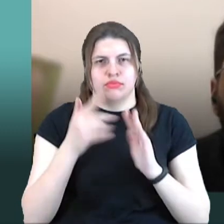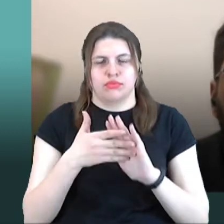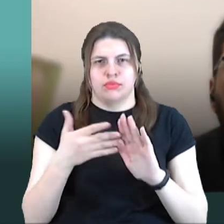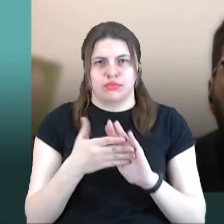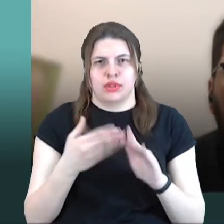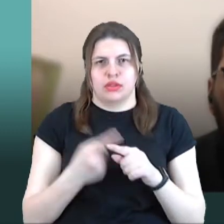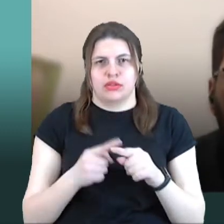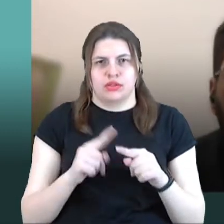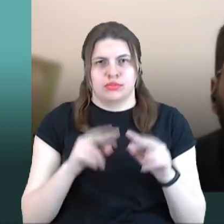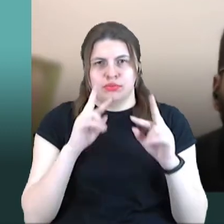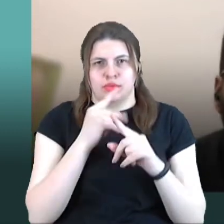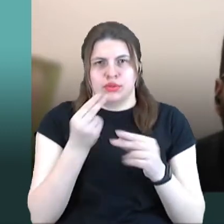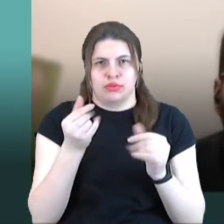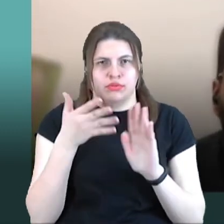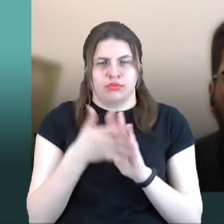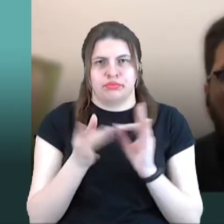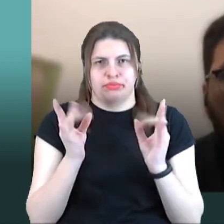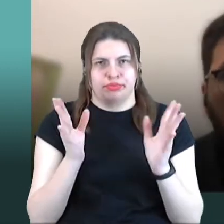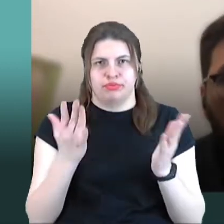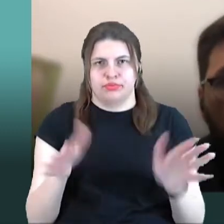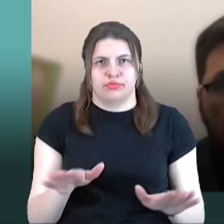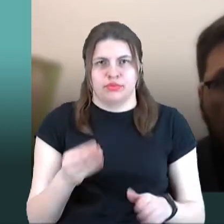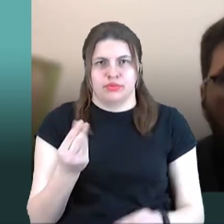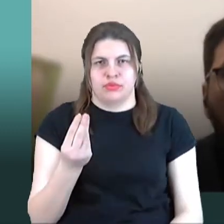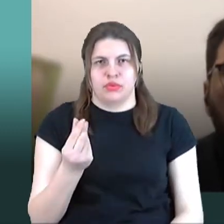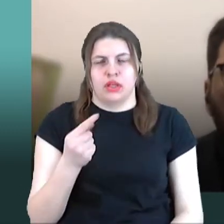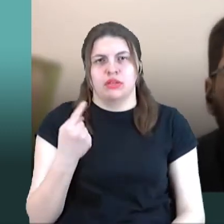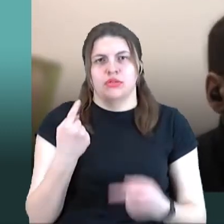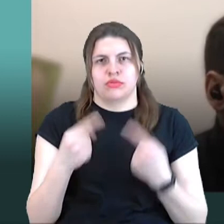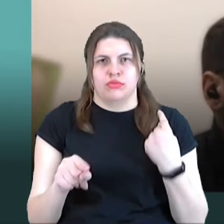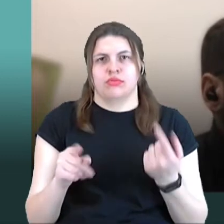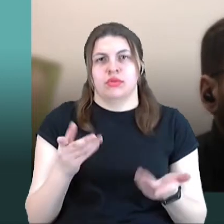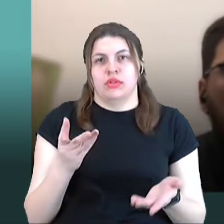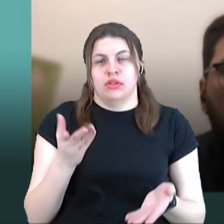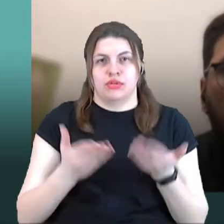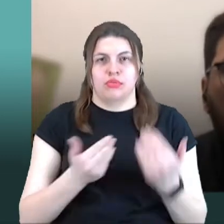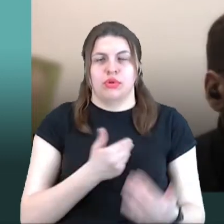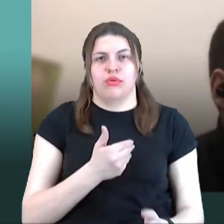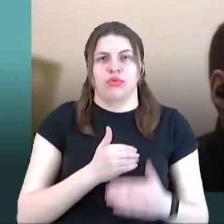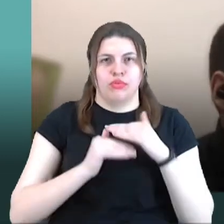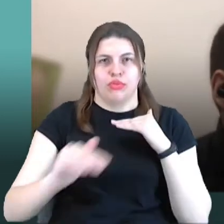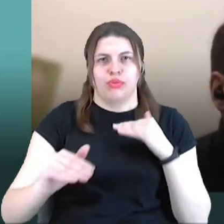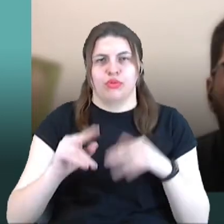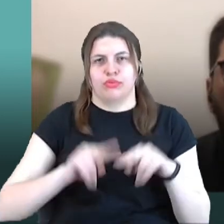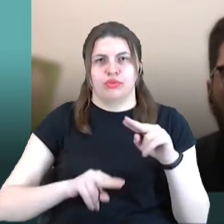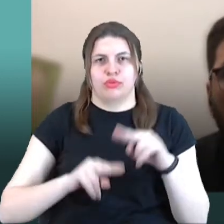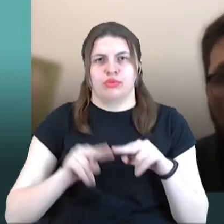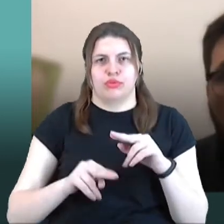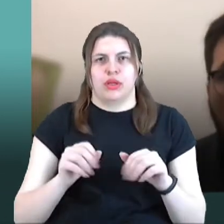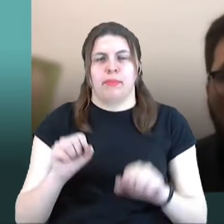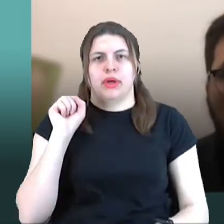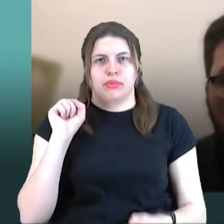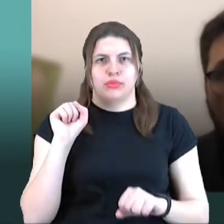використання державних коштів. З іншого випадку, якщо ми хочемо будувати в полі, десь між Бахмутом і